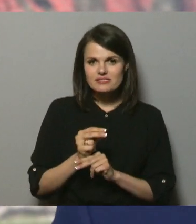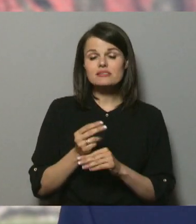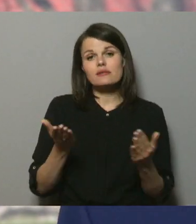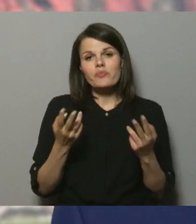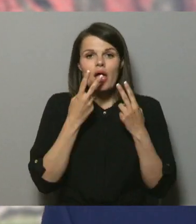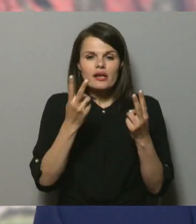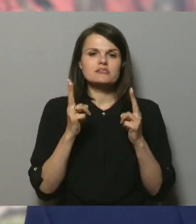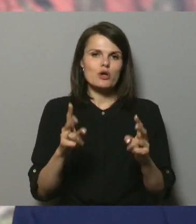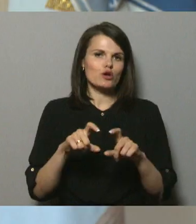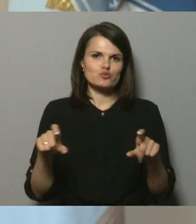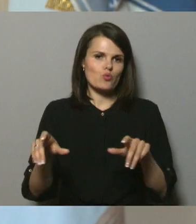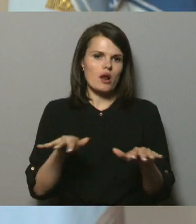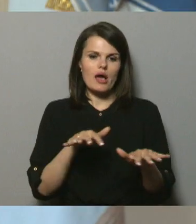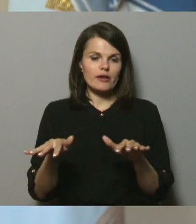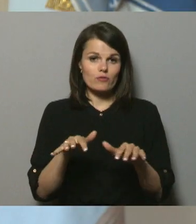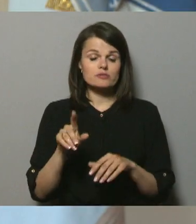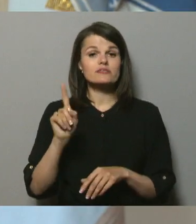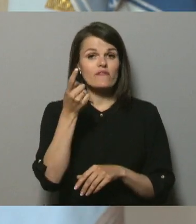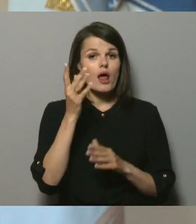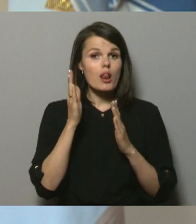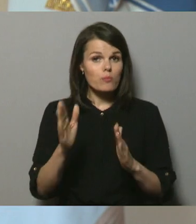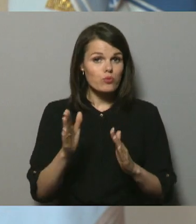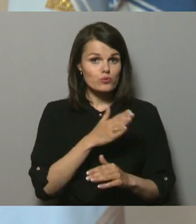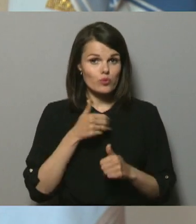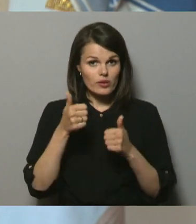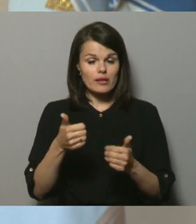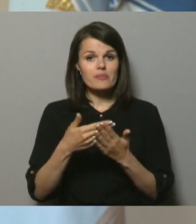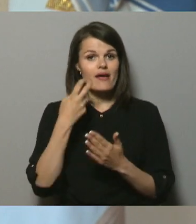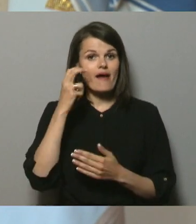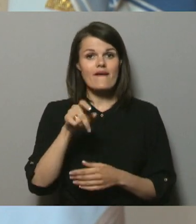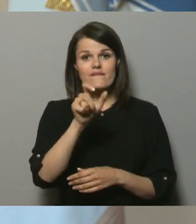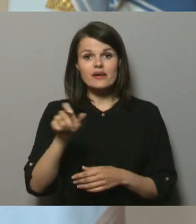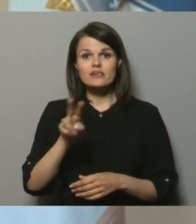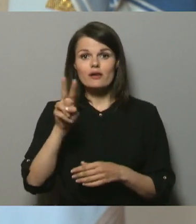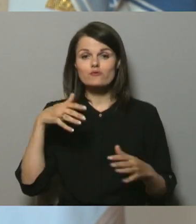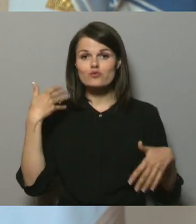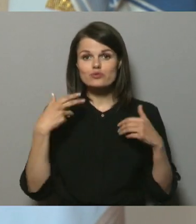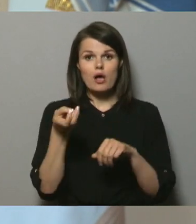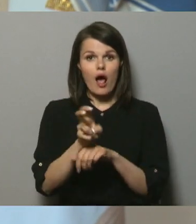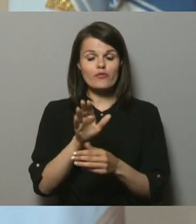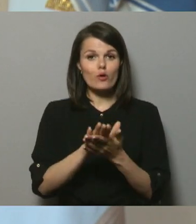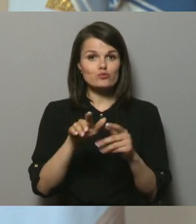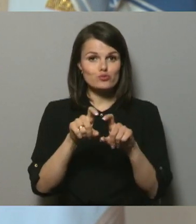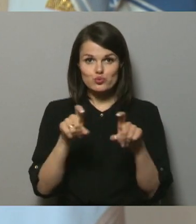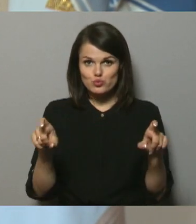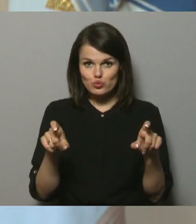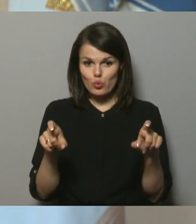Raudzīsim, kā skola rīkosies. Vēl būtu ļoti labi, ja tie vecāki, kur ir satraukušies, atnākt līdz skolai.